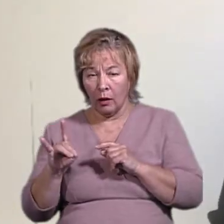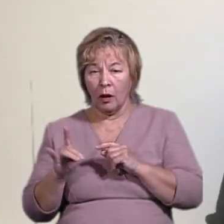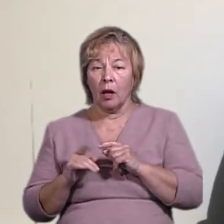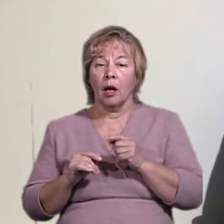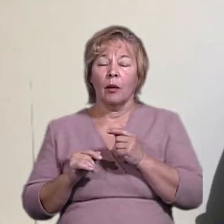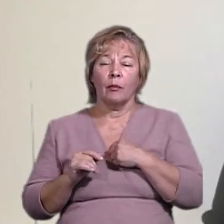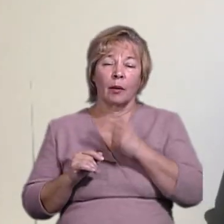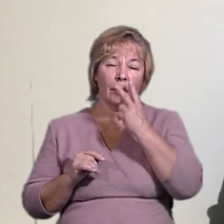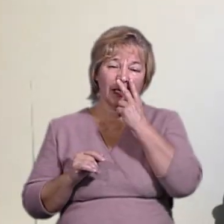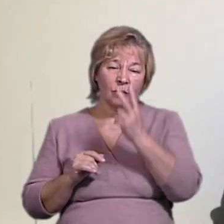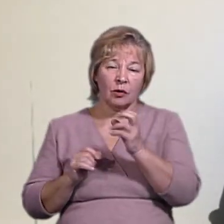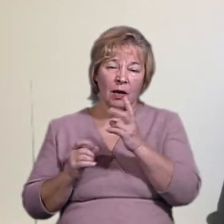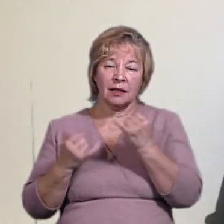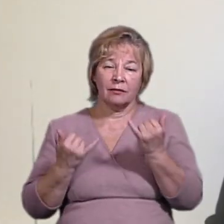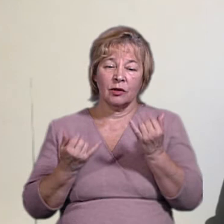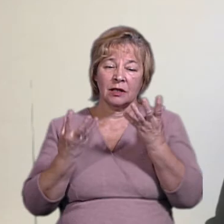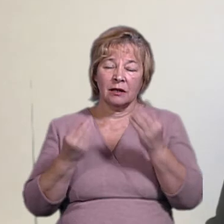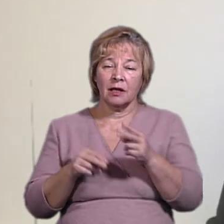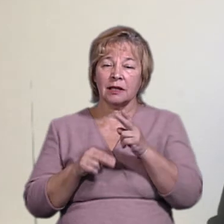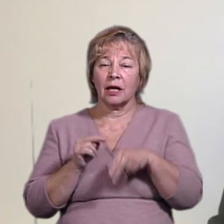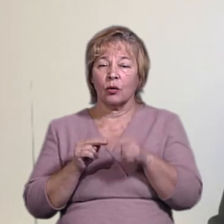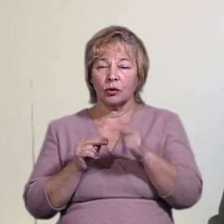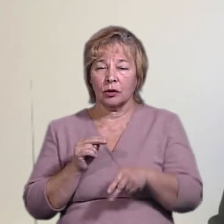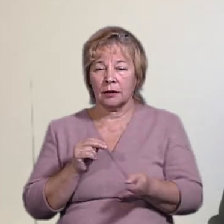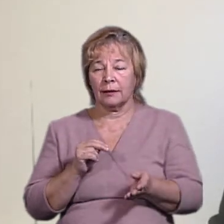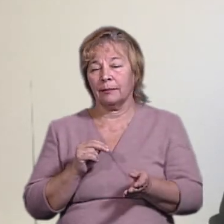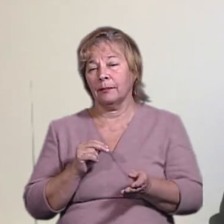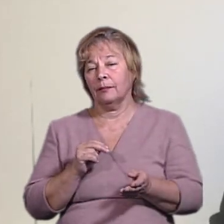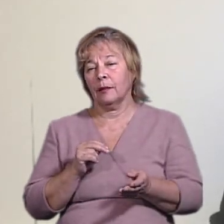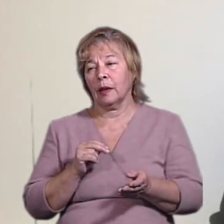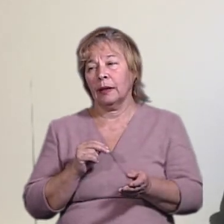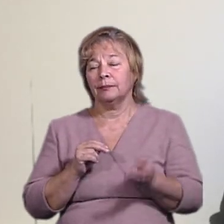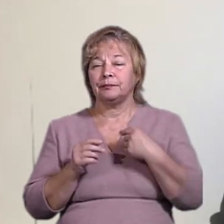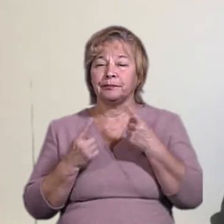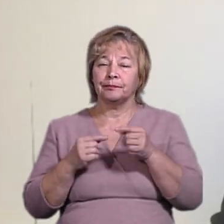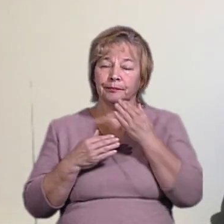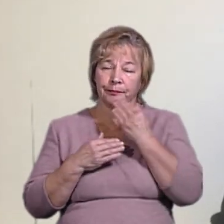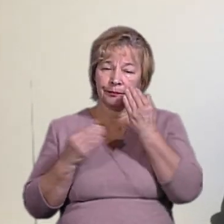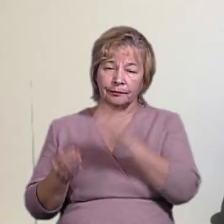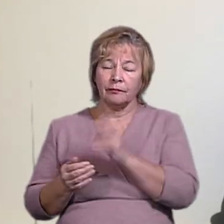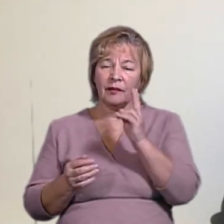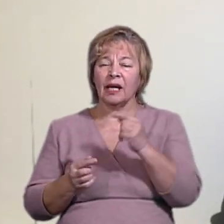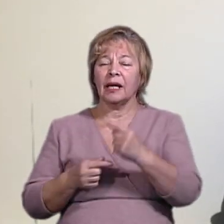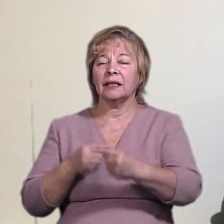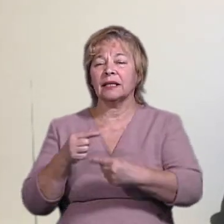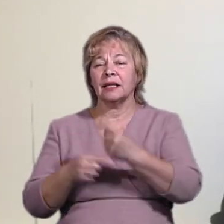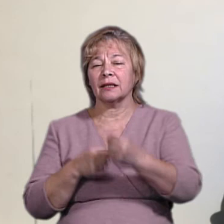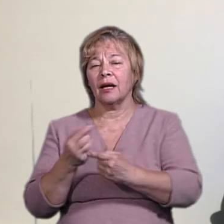Подивимося, як сьогоднішній день закінчиться. Я інакше спитаю, які наслідки